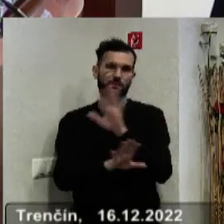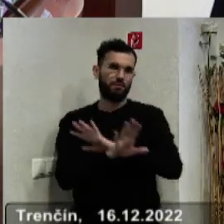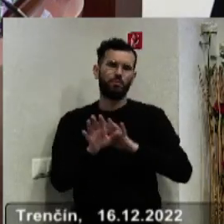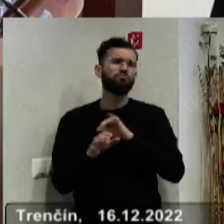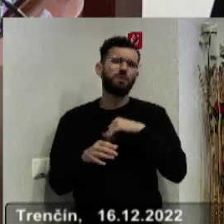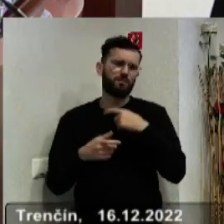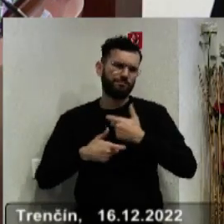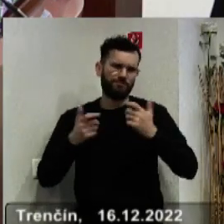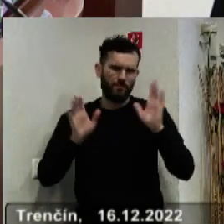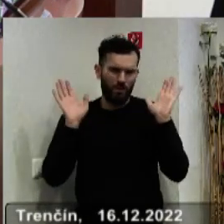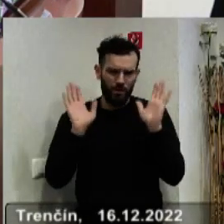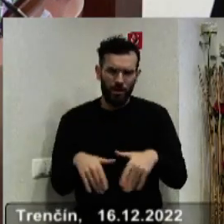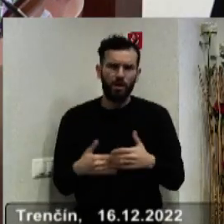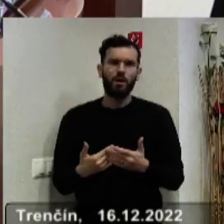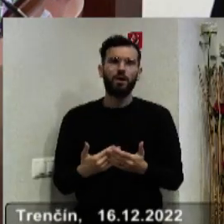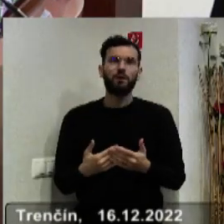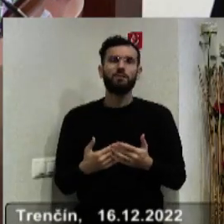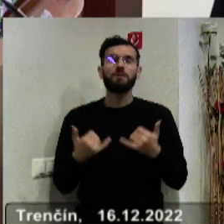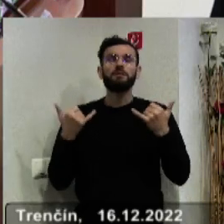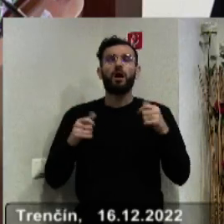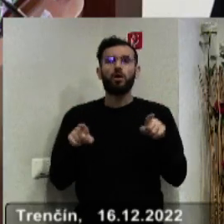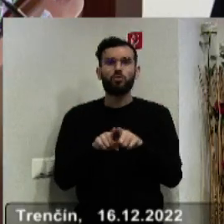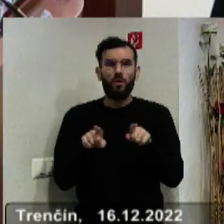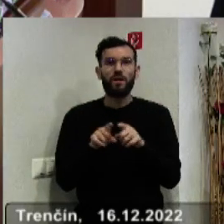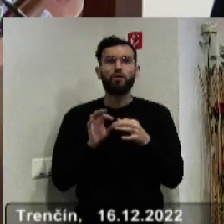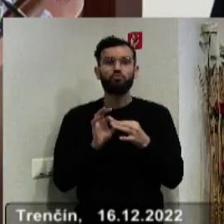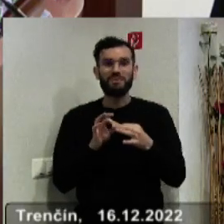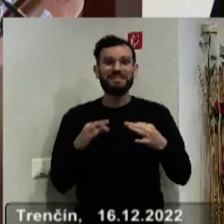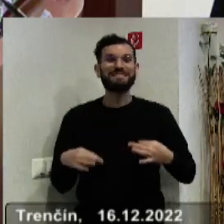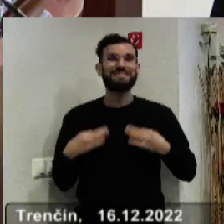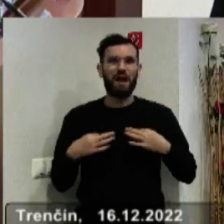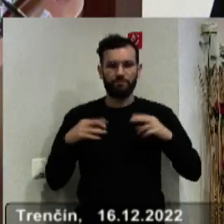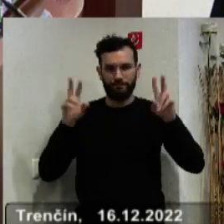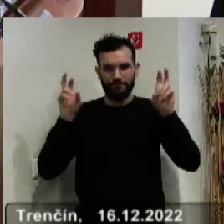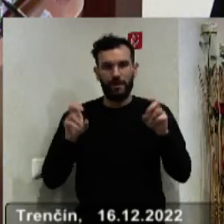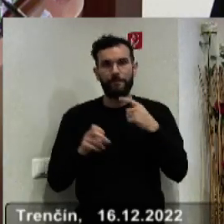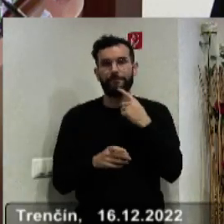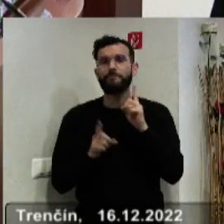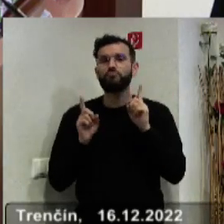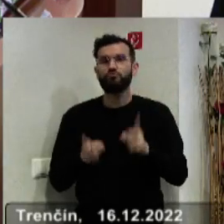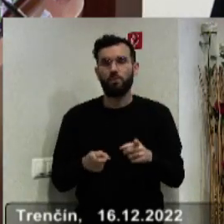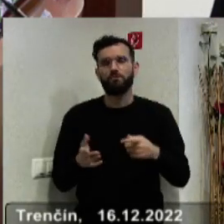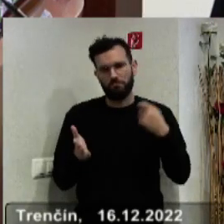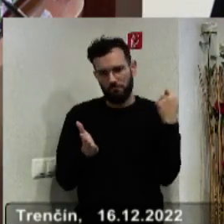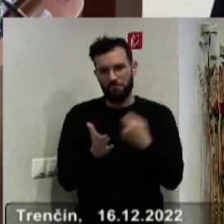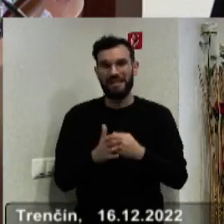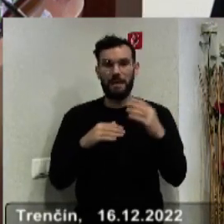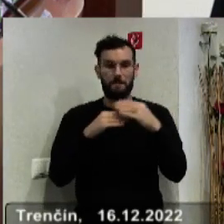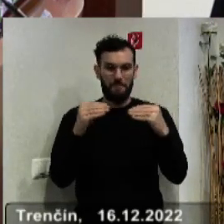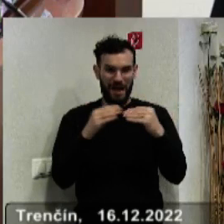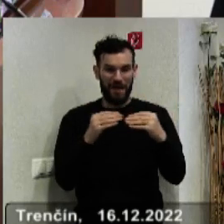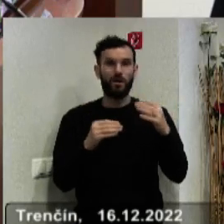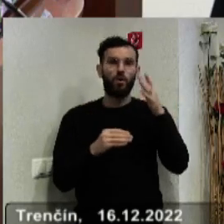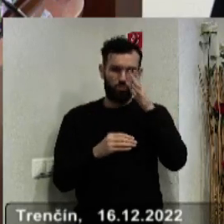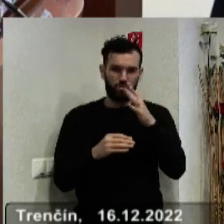Nechcem tým zaťažovať. A samozrejme, zakončím aj teraz toto zdravotníctvo tým, že platí, že potom v marci sa